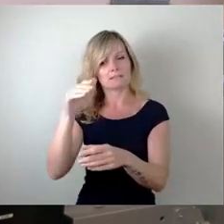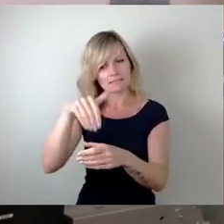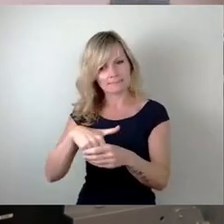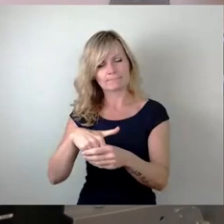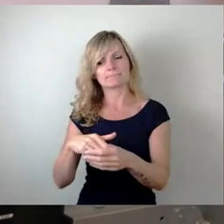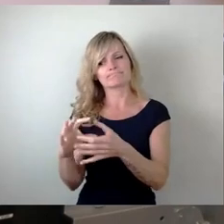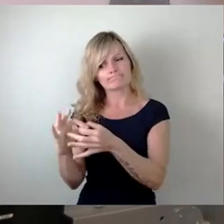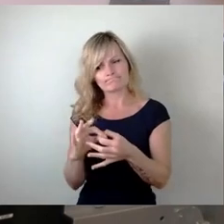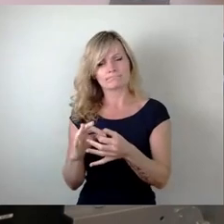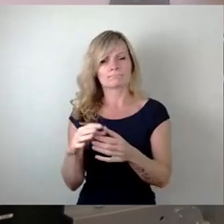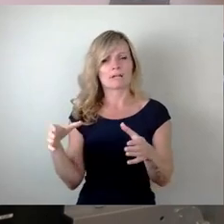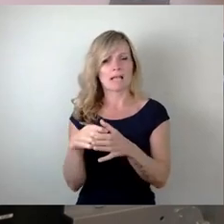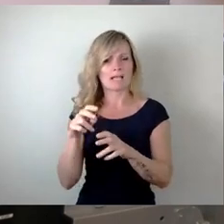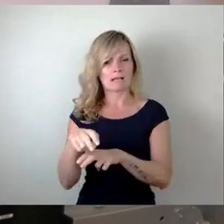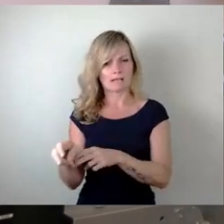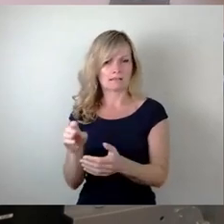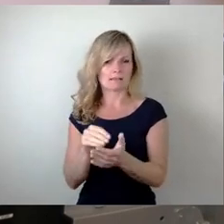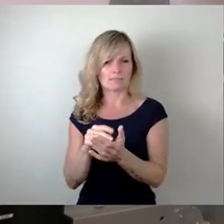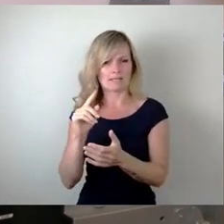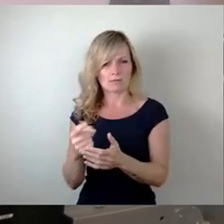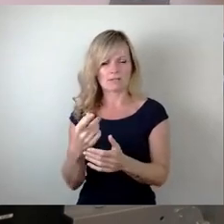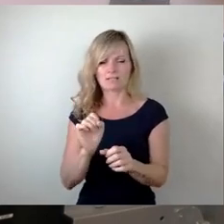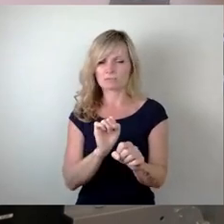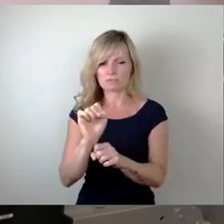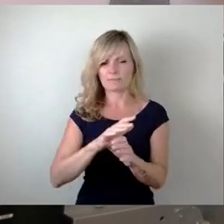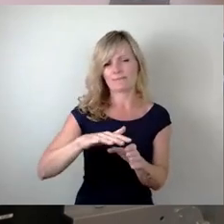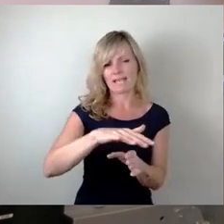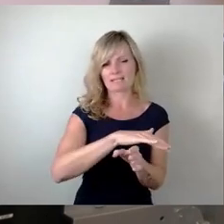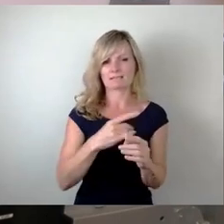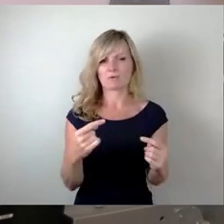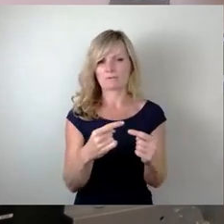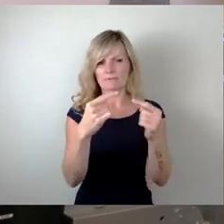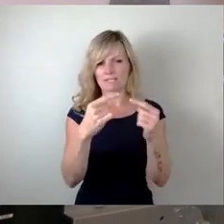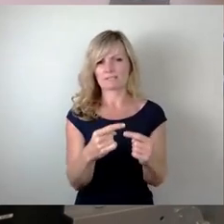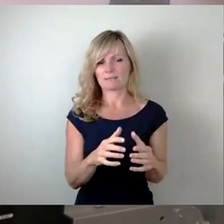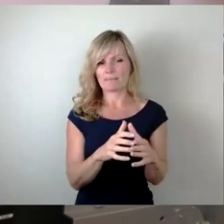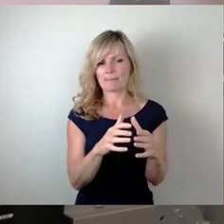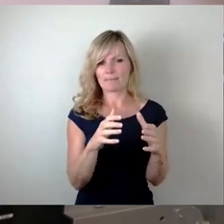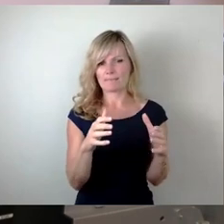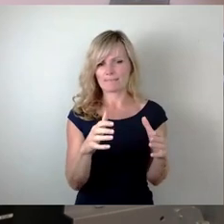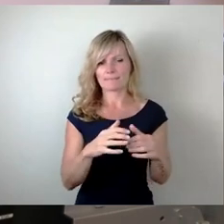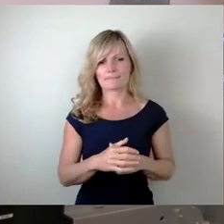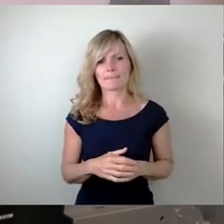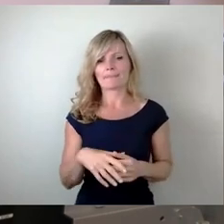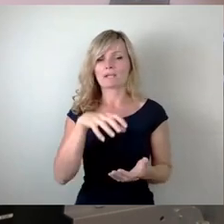andererseits aber Flächenkonflikte spürbar zunehmen. Aus diesem Grund haben die Stadt sowie der Stadtverband